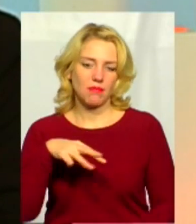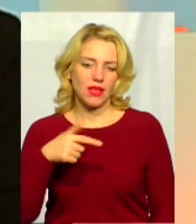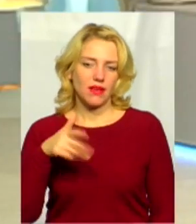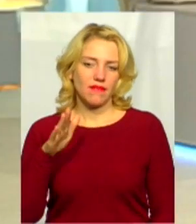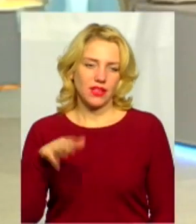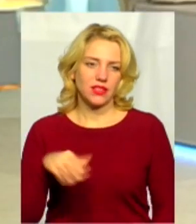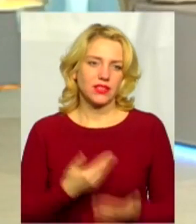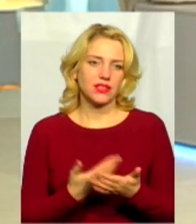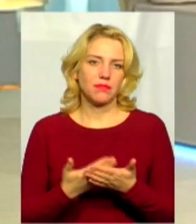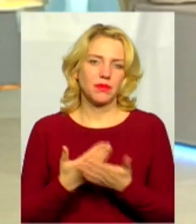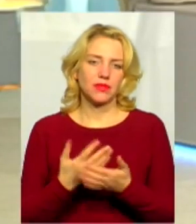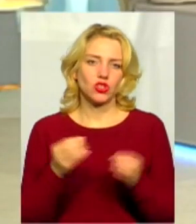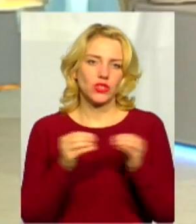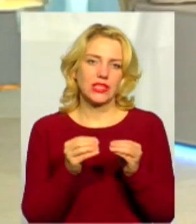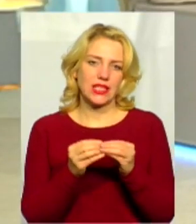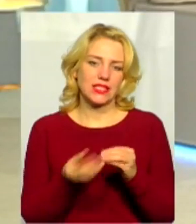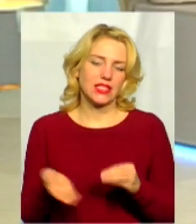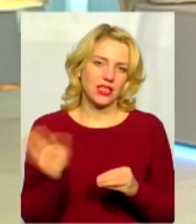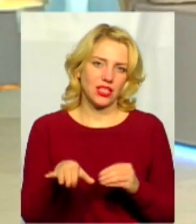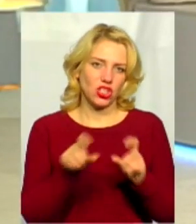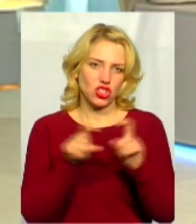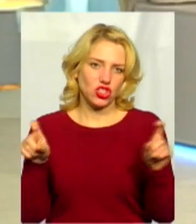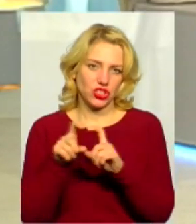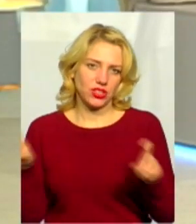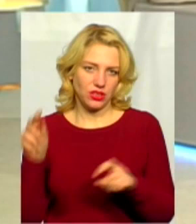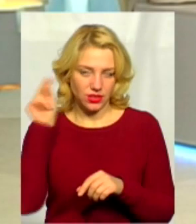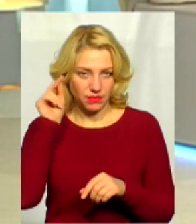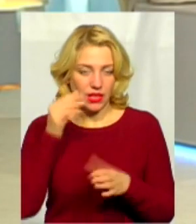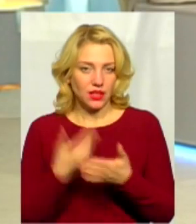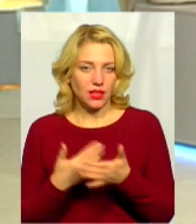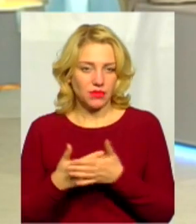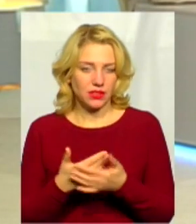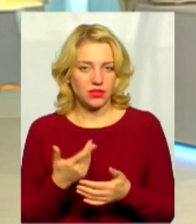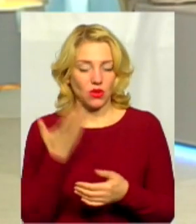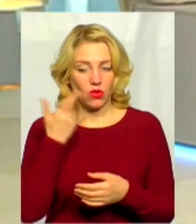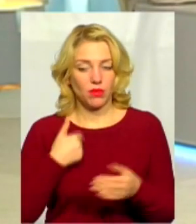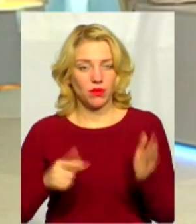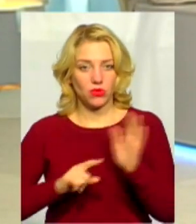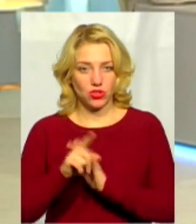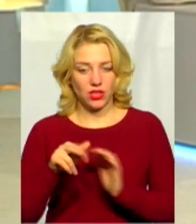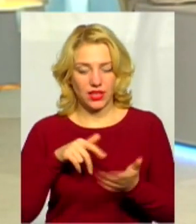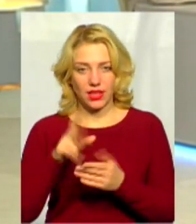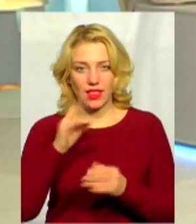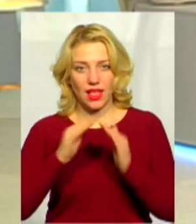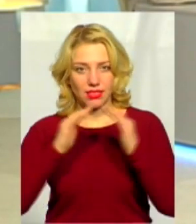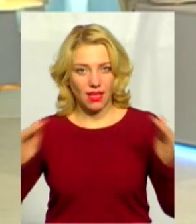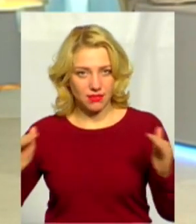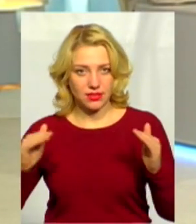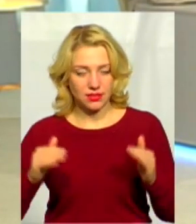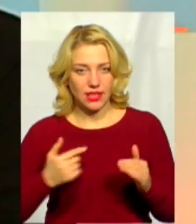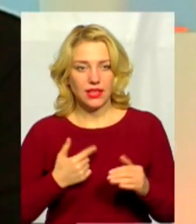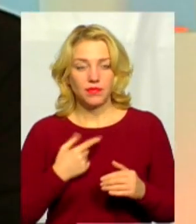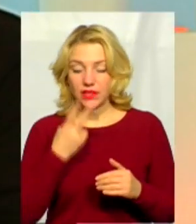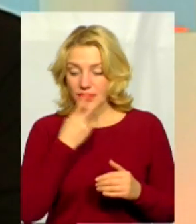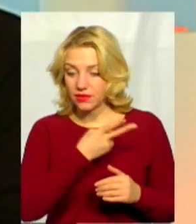приблизно 10 шкіл. Чому так? Коли ми почали виходити на дах і спрямати